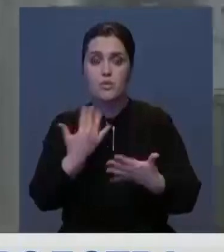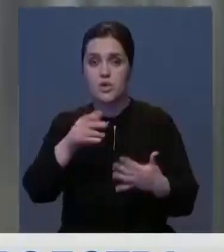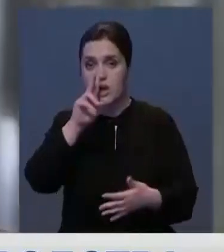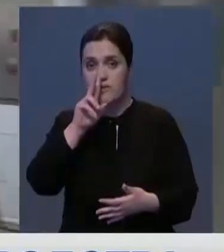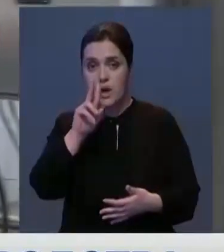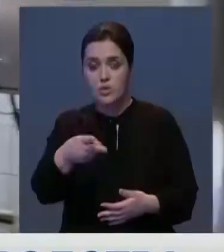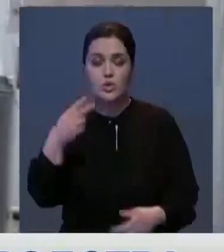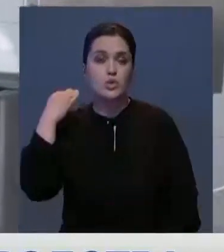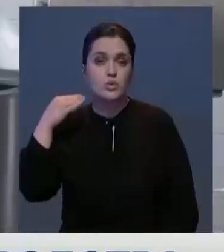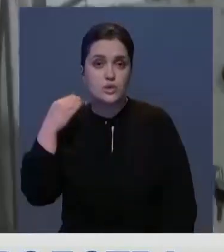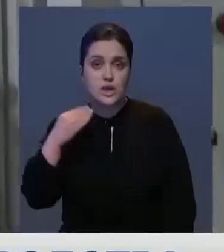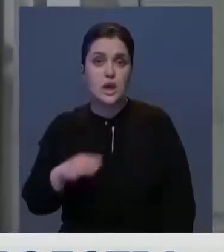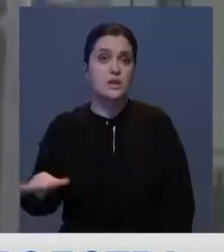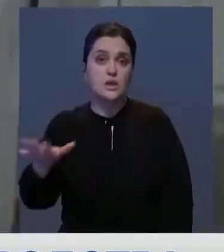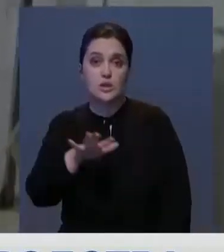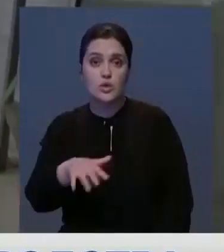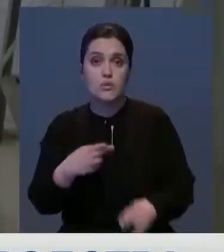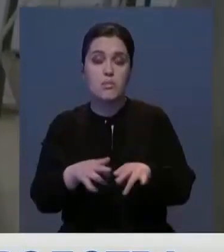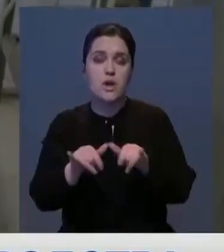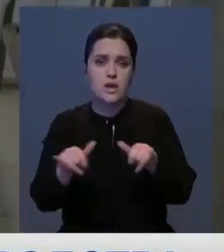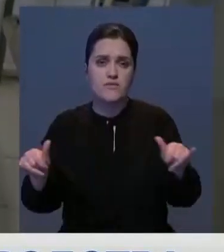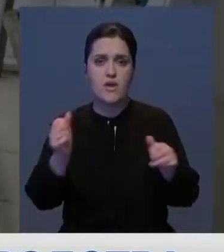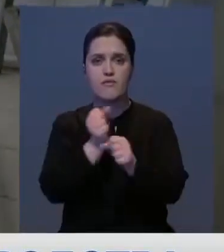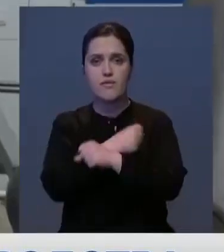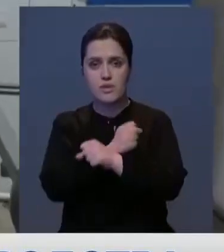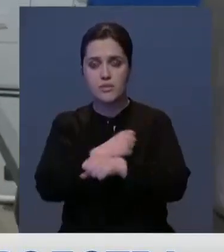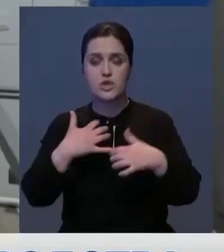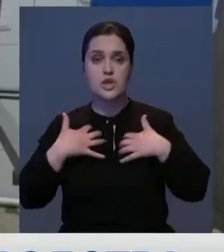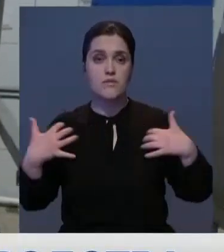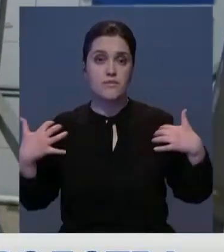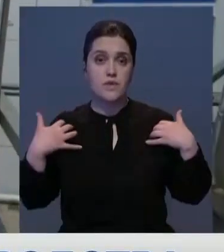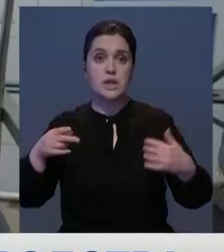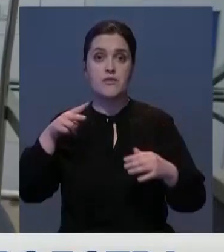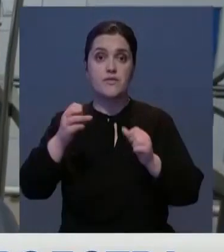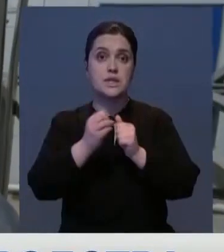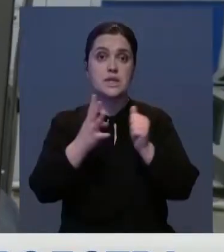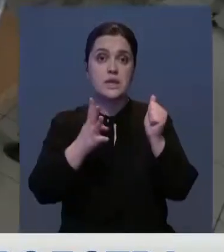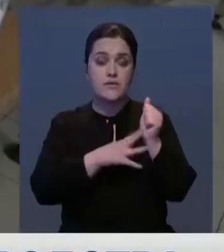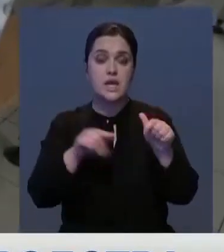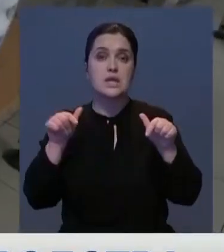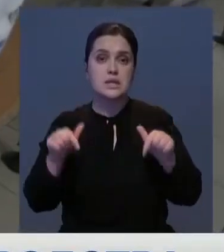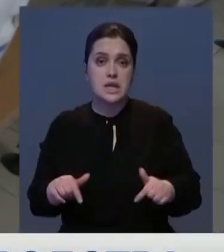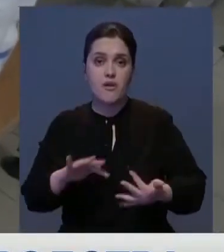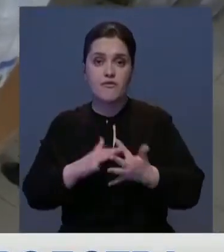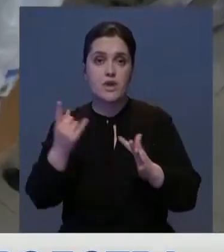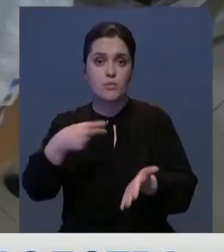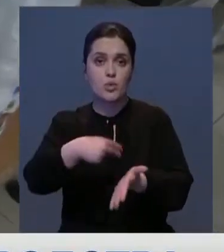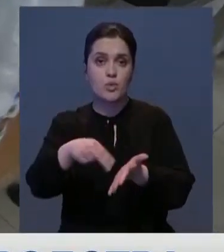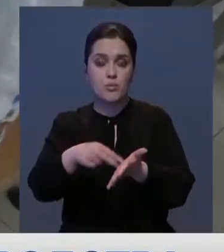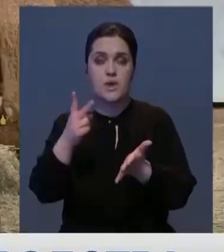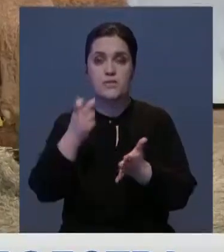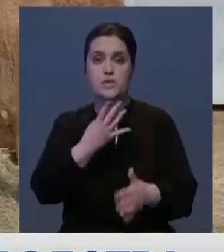года в Туркестанском регионе активно развивается верблюдоводство. Если в 2019-м здешние фермеры закупили